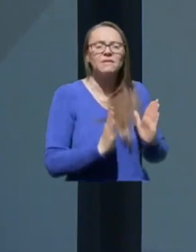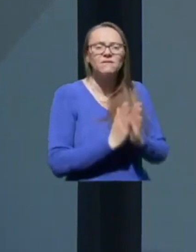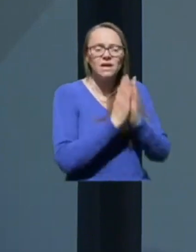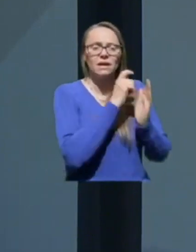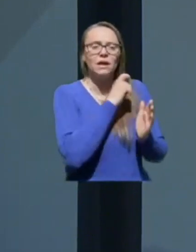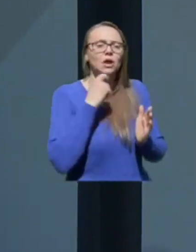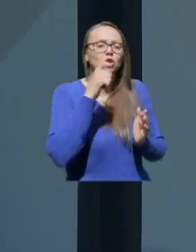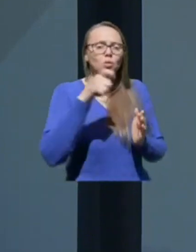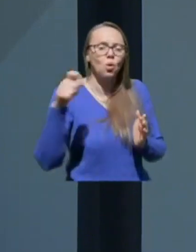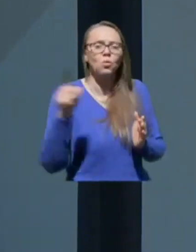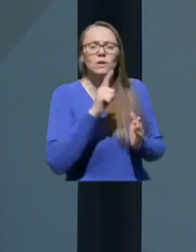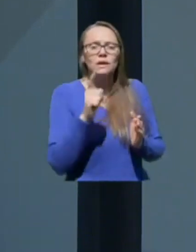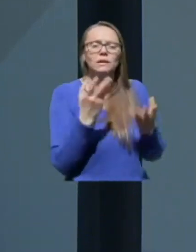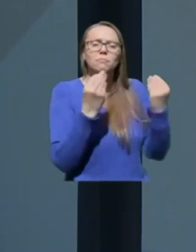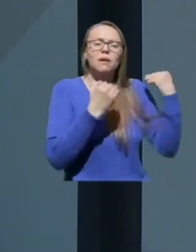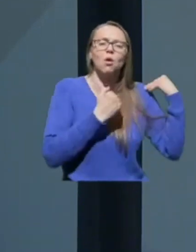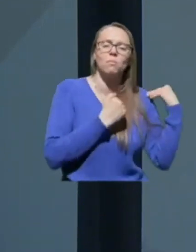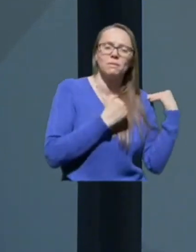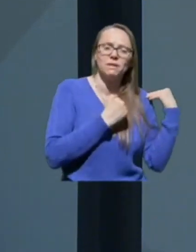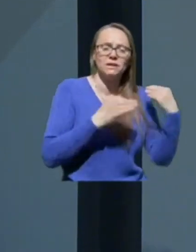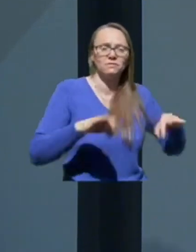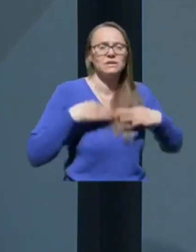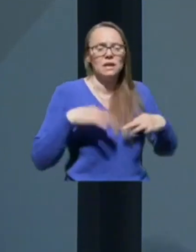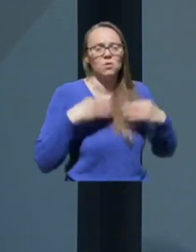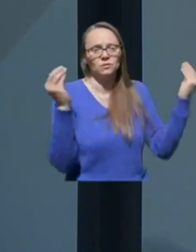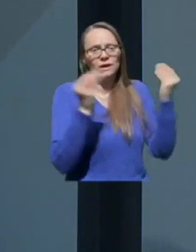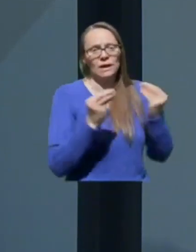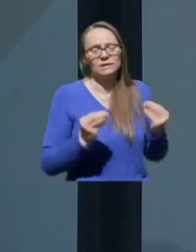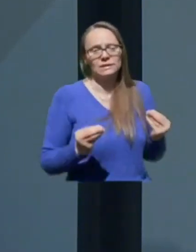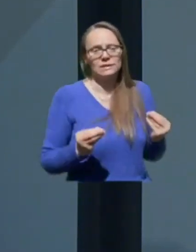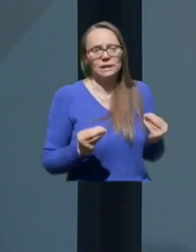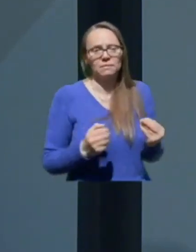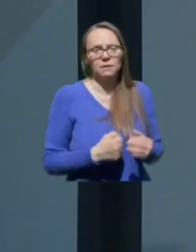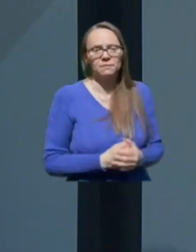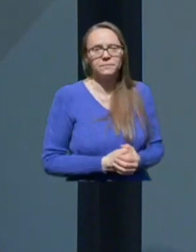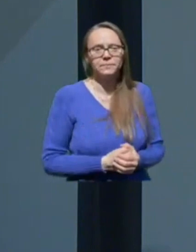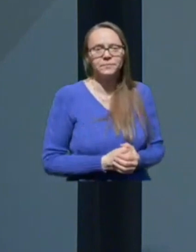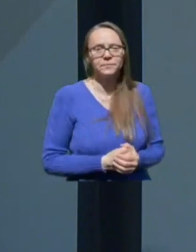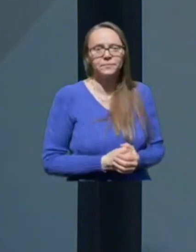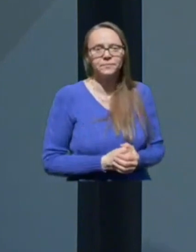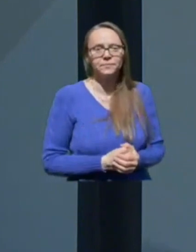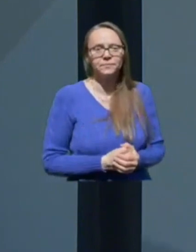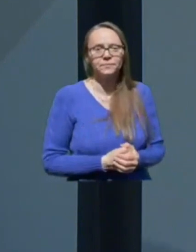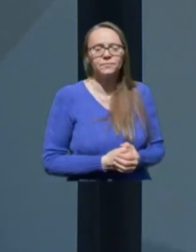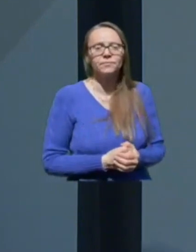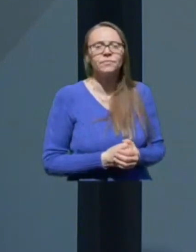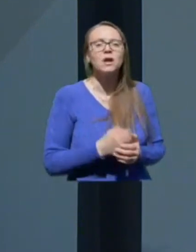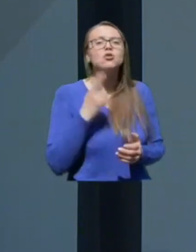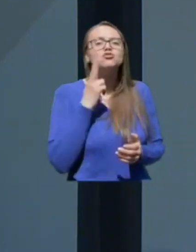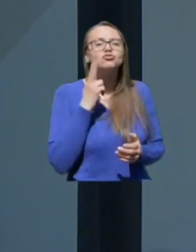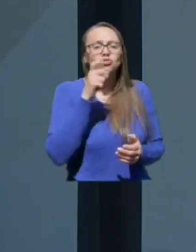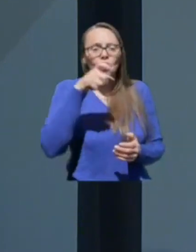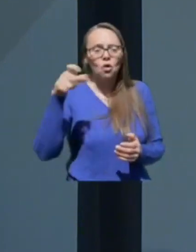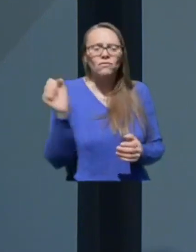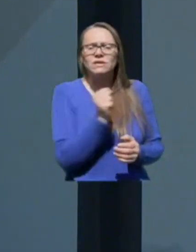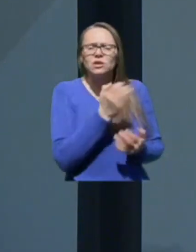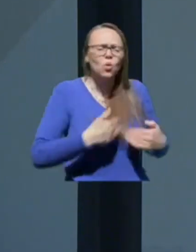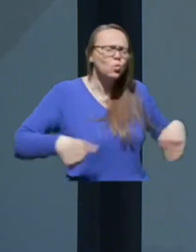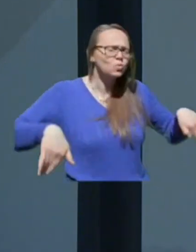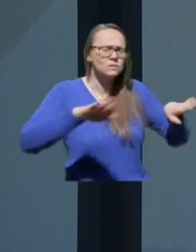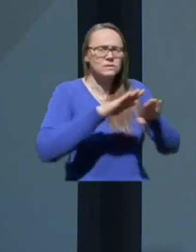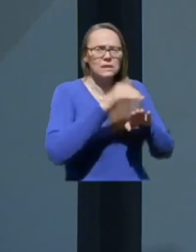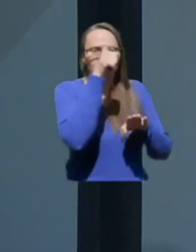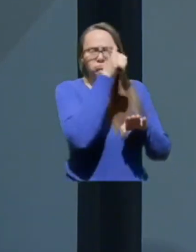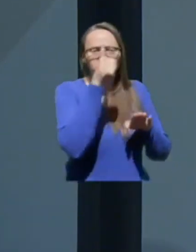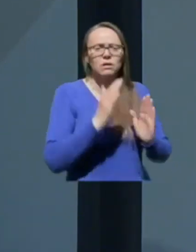ter preobremenitve zdravstvenega sistema. Škofje zato vse katoličane prosimo in jim